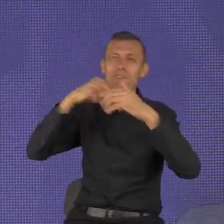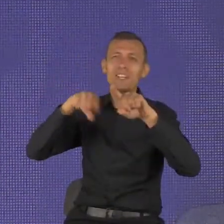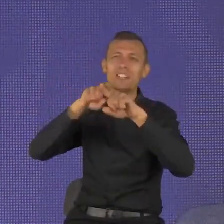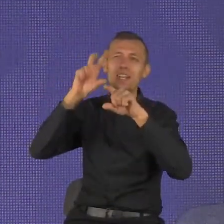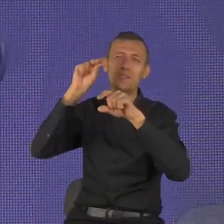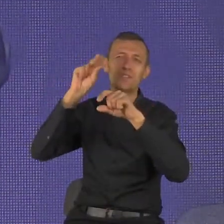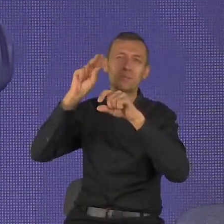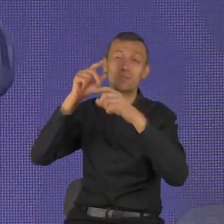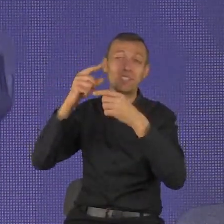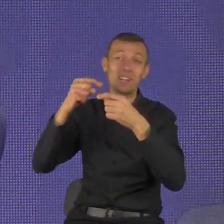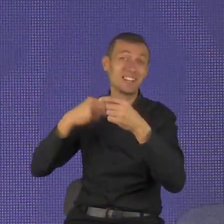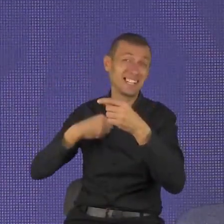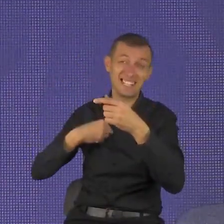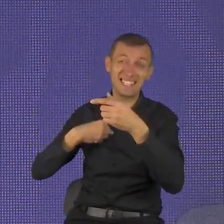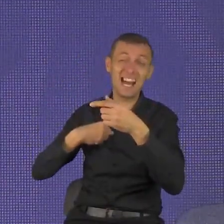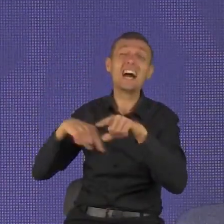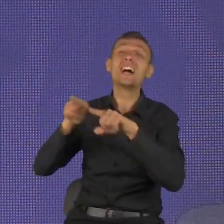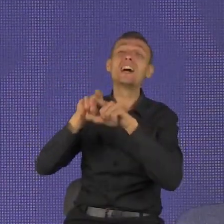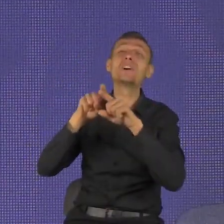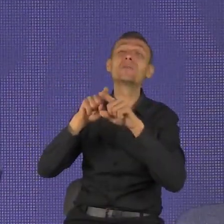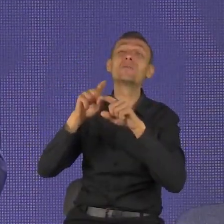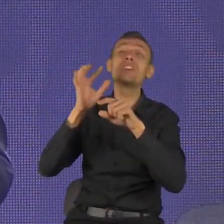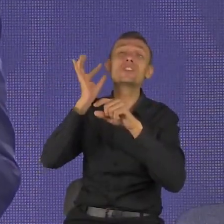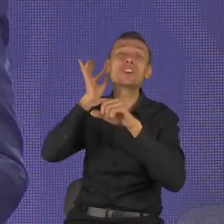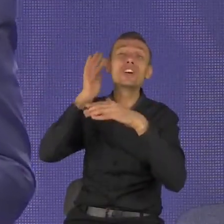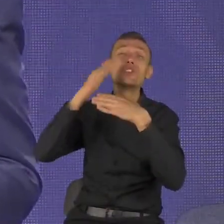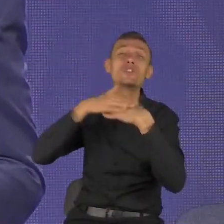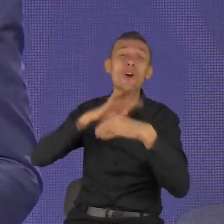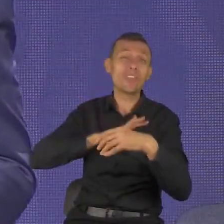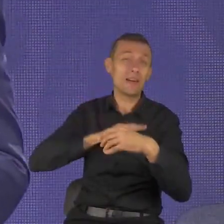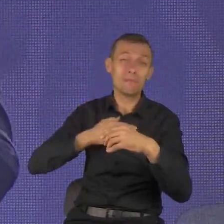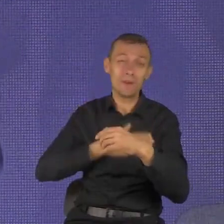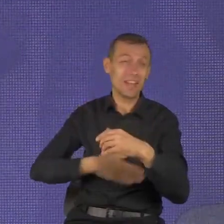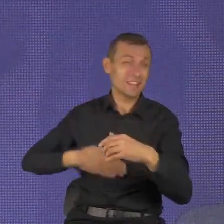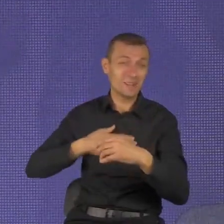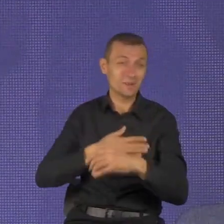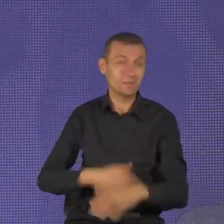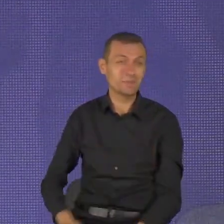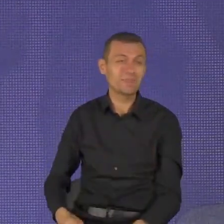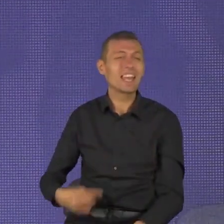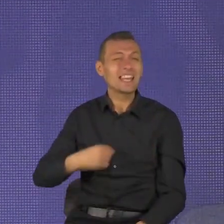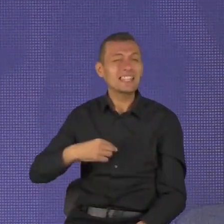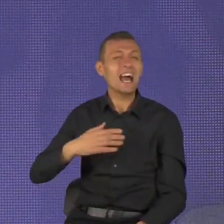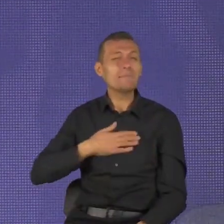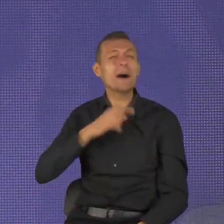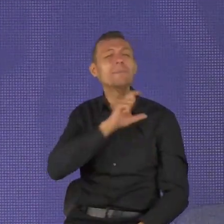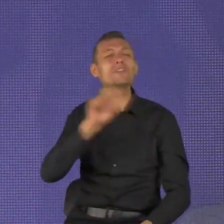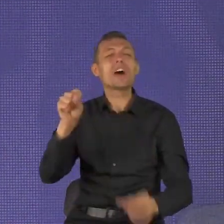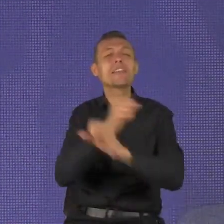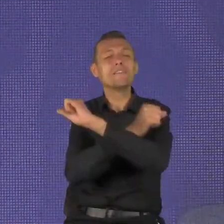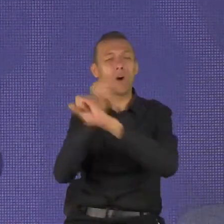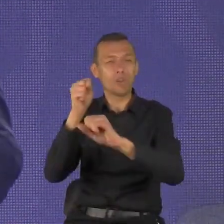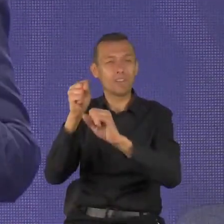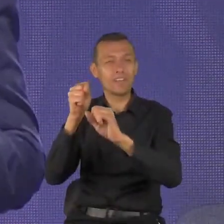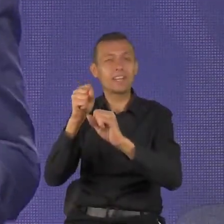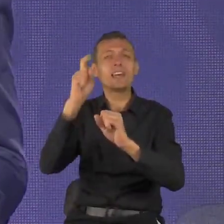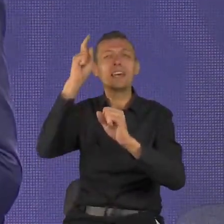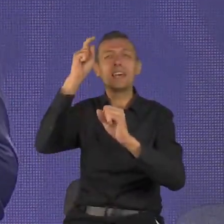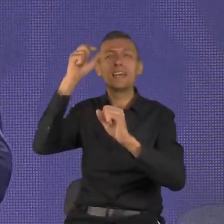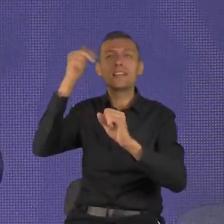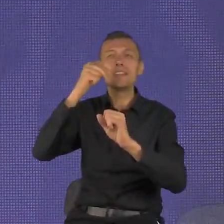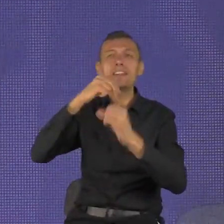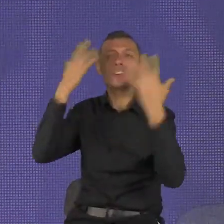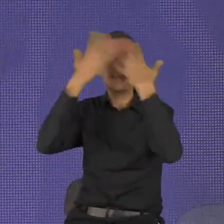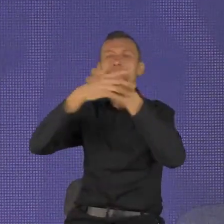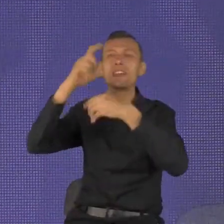Ten mój szabat przypada w poniedziałek, który się zaczyna u mnie w niedzielę wieczorem, a kończy się w poniedziałek wieczorem. I powiem Wam